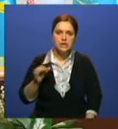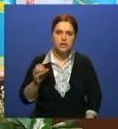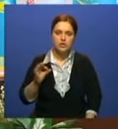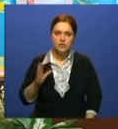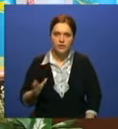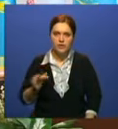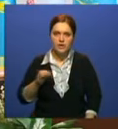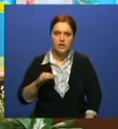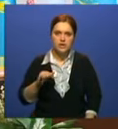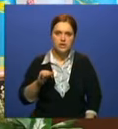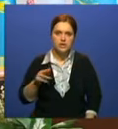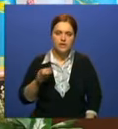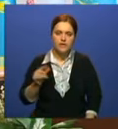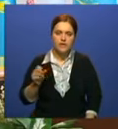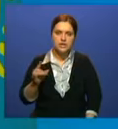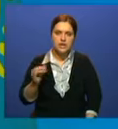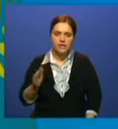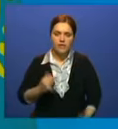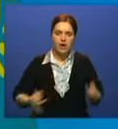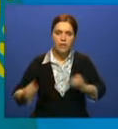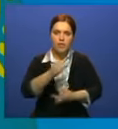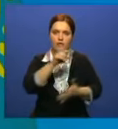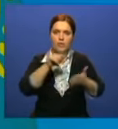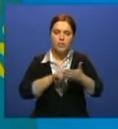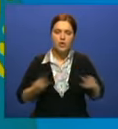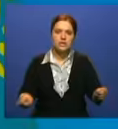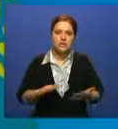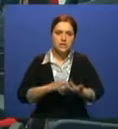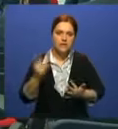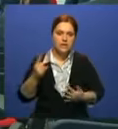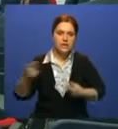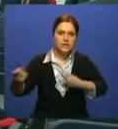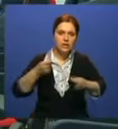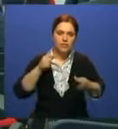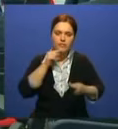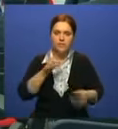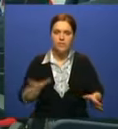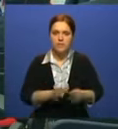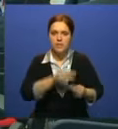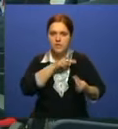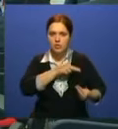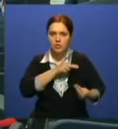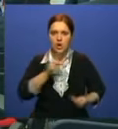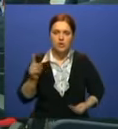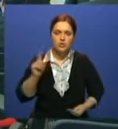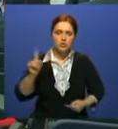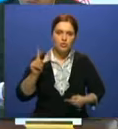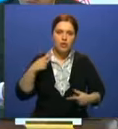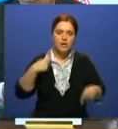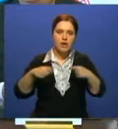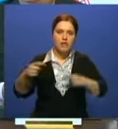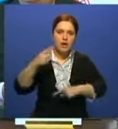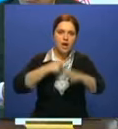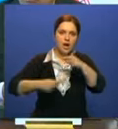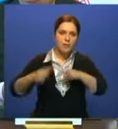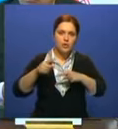Мухаммад Джавад Зариф обсудили вопросы развития сельского хозяйства и торгово-экономического сотрудничества. Ожидается, что товарооборот между